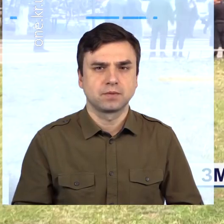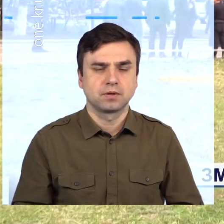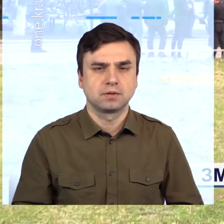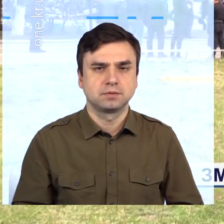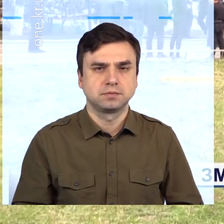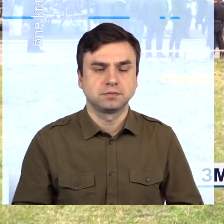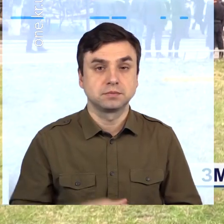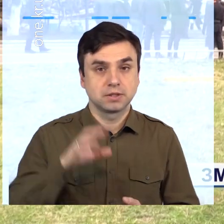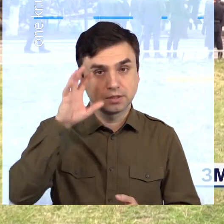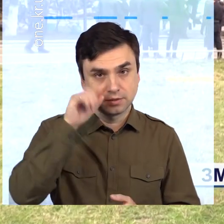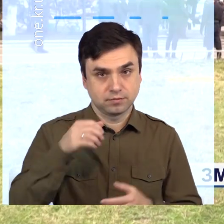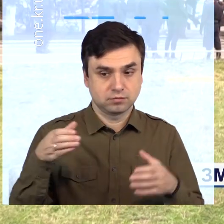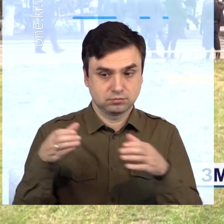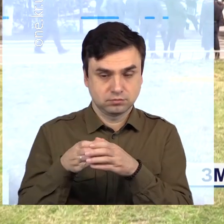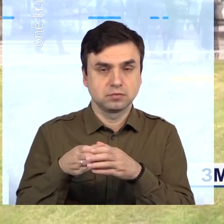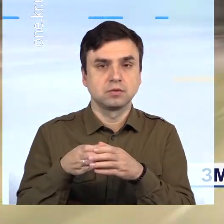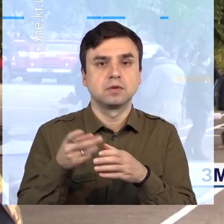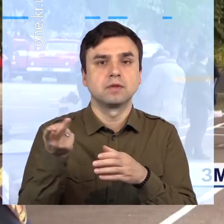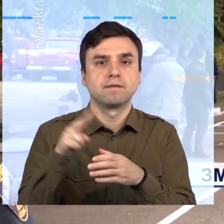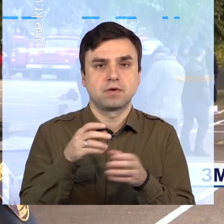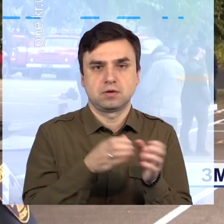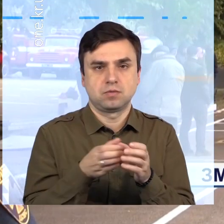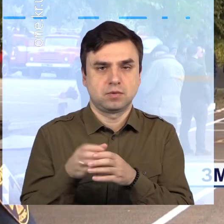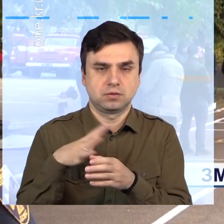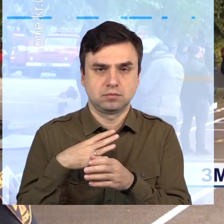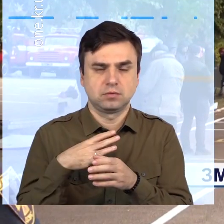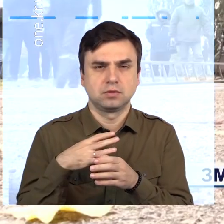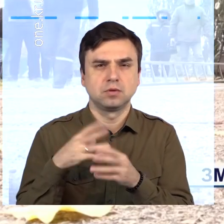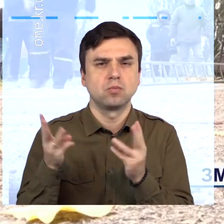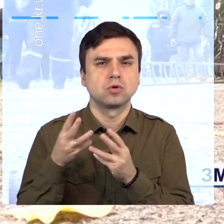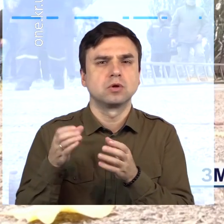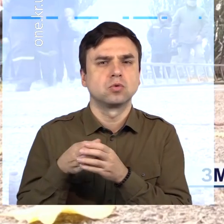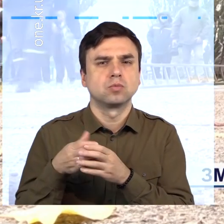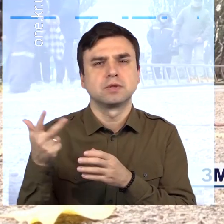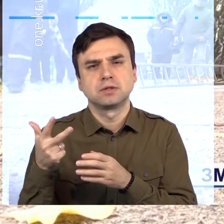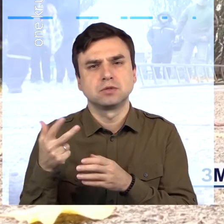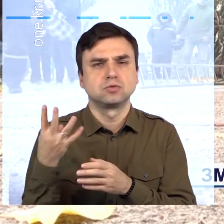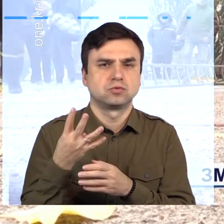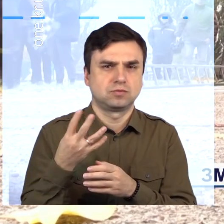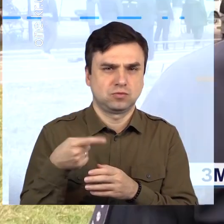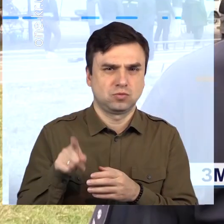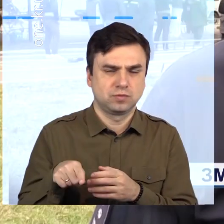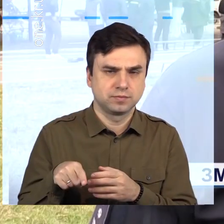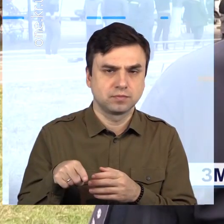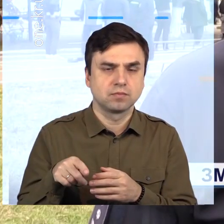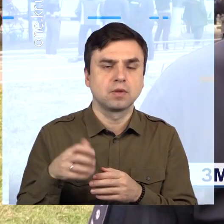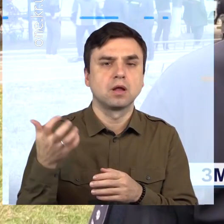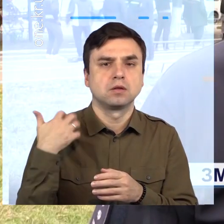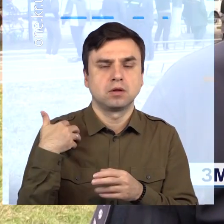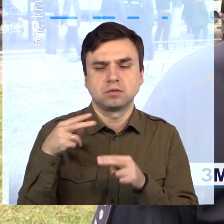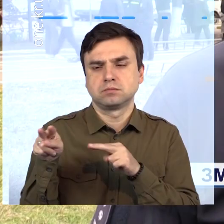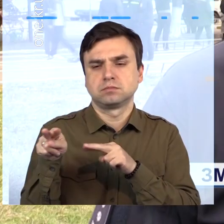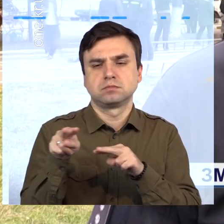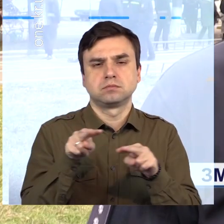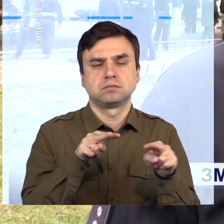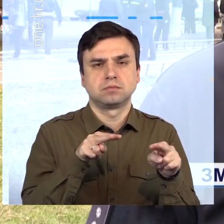Від Кривого Рогу на змаганнях брали участь дві команди – третього та четвертого загонів. За ними уважно спостерігало керівництво. Кажуть, левова частка